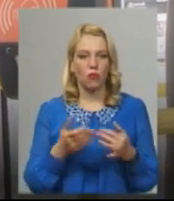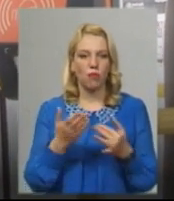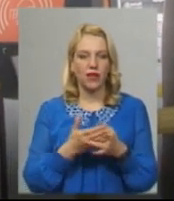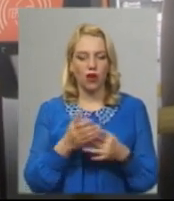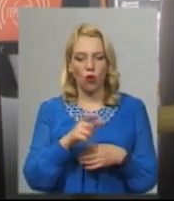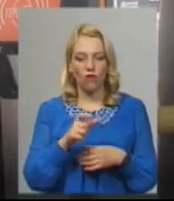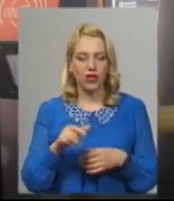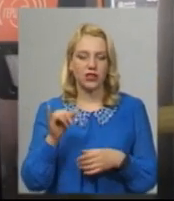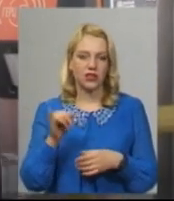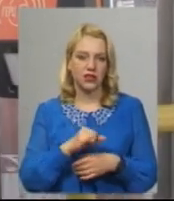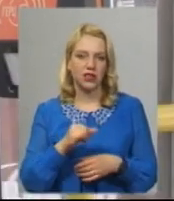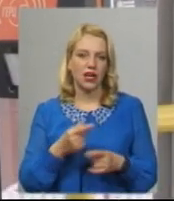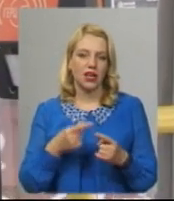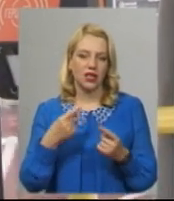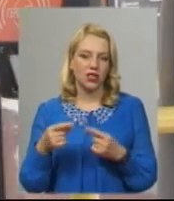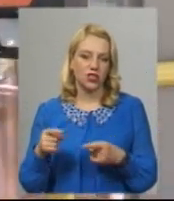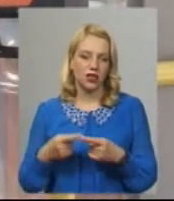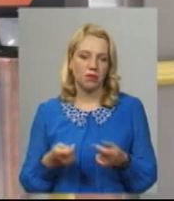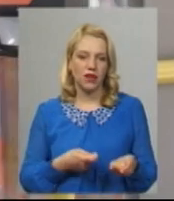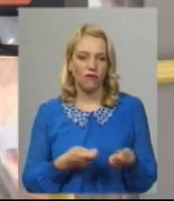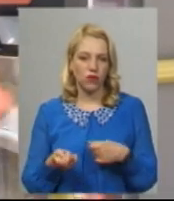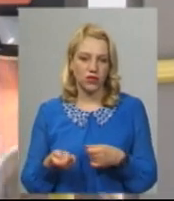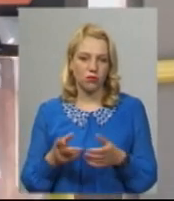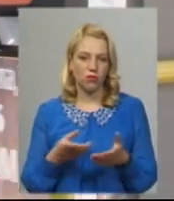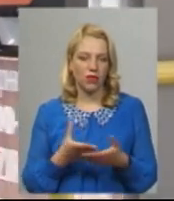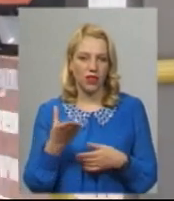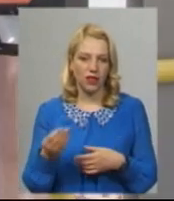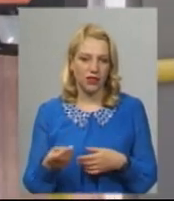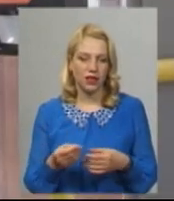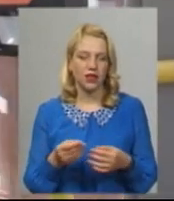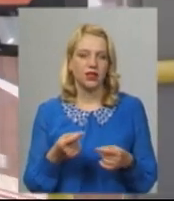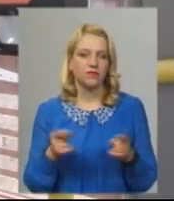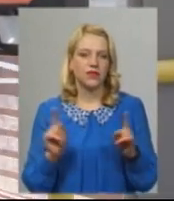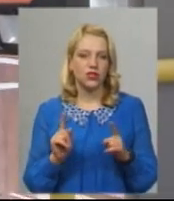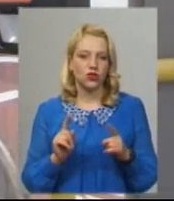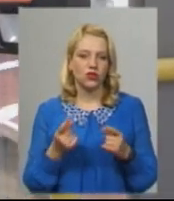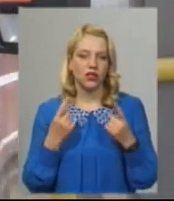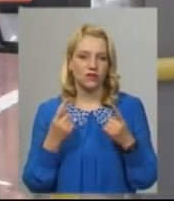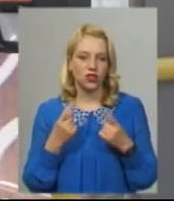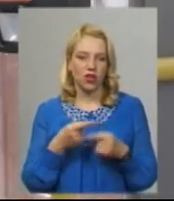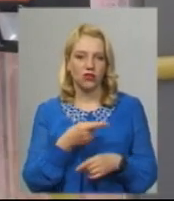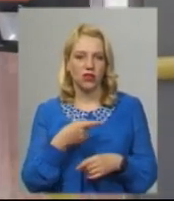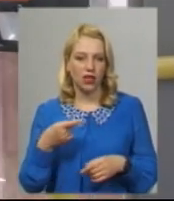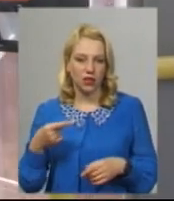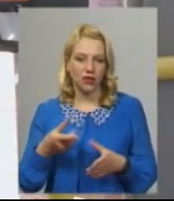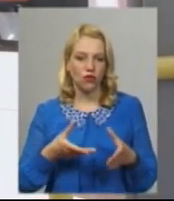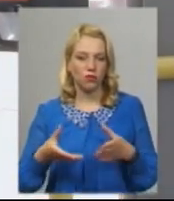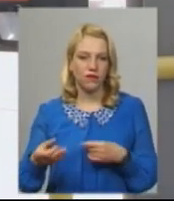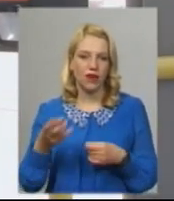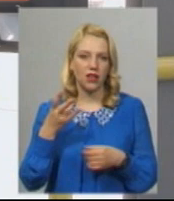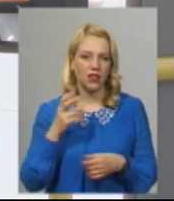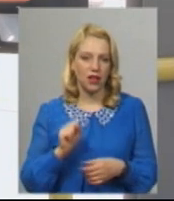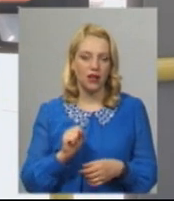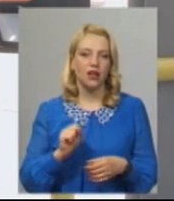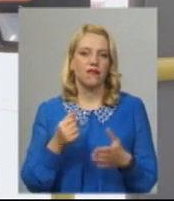пасажира, і відповідно решту перевозимо платного пасажира, що надзвичайно негативно впливає на